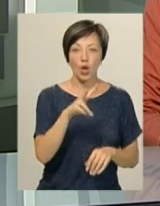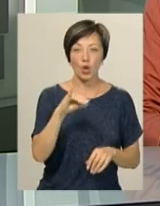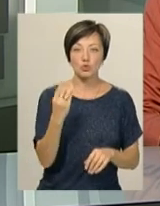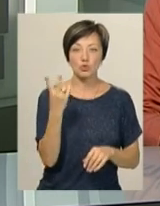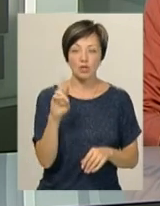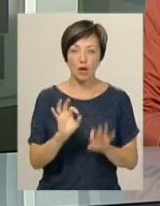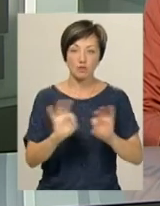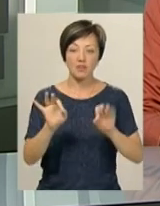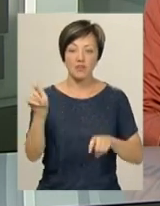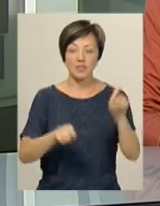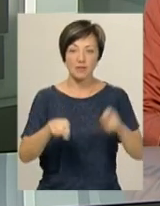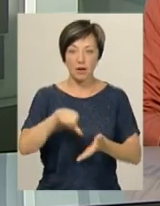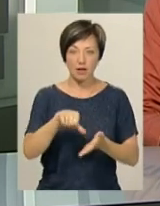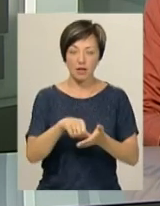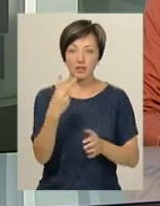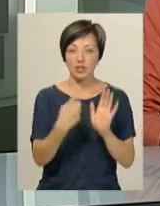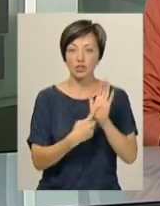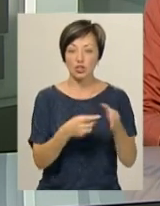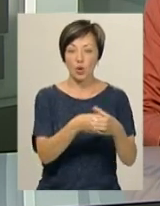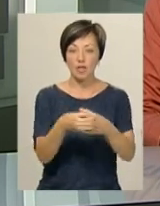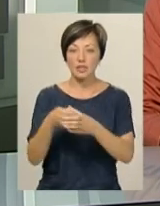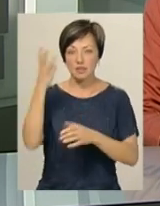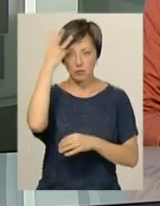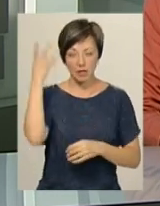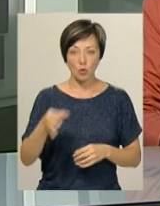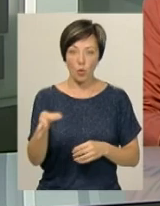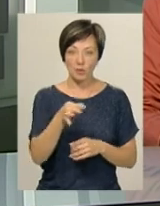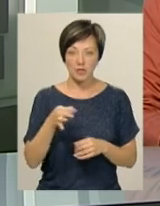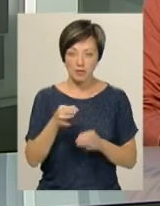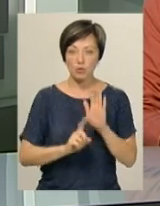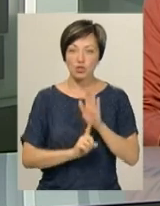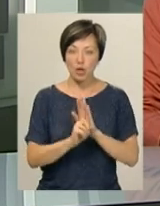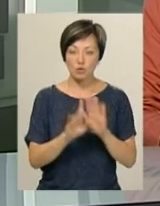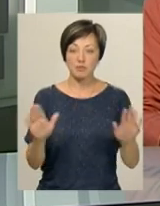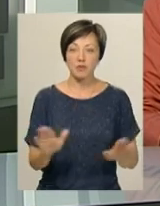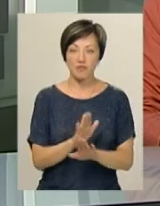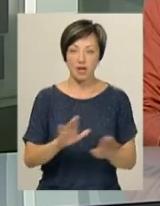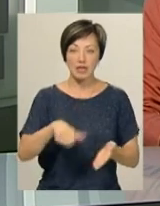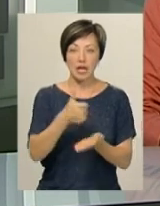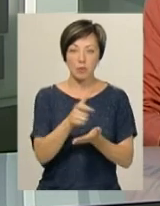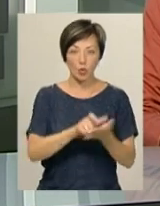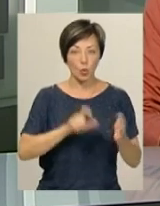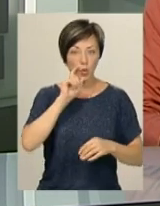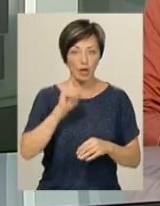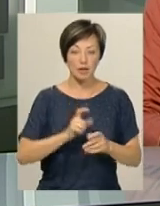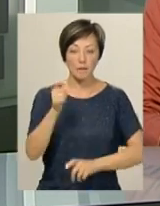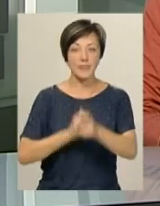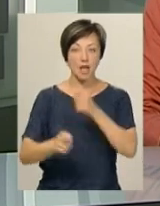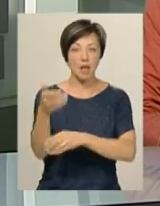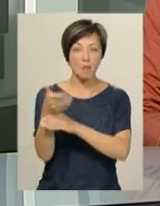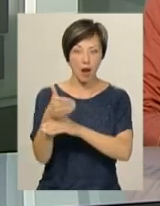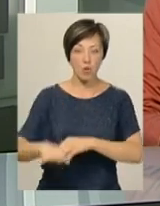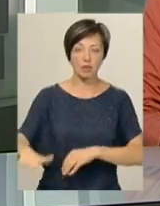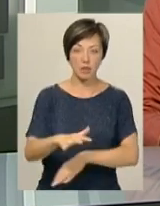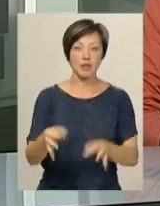розповідає, у фестивалі візьмуть участь 26 колективів з Хмельницької області. Спочатку вони співатимуть гімн України під час підняття прапора на